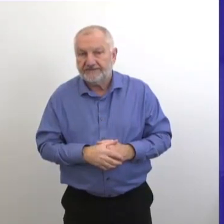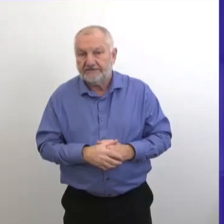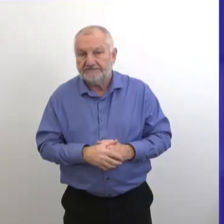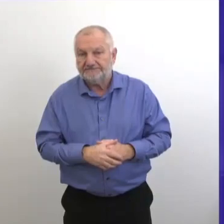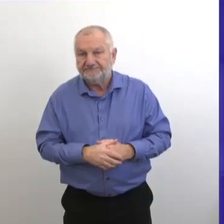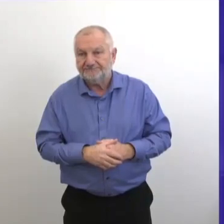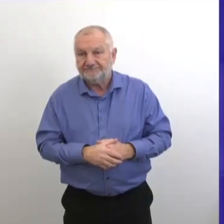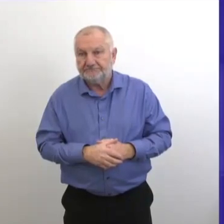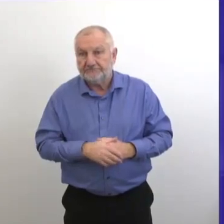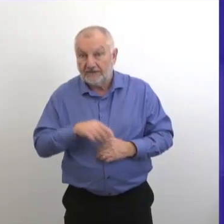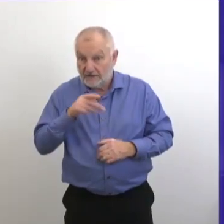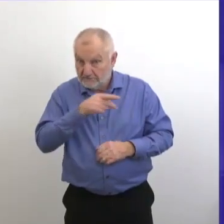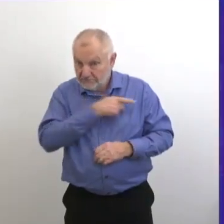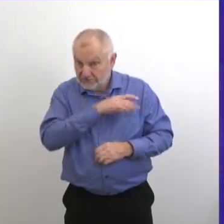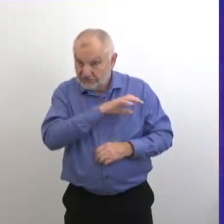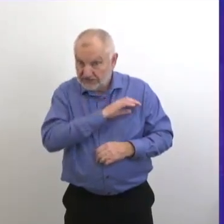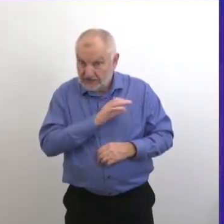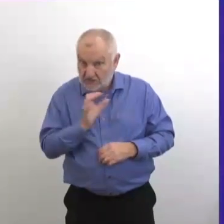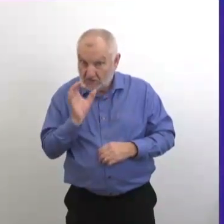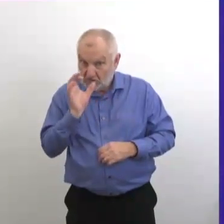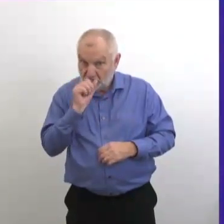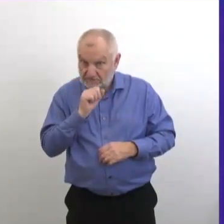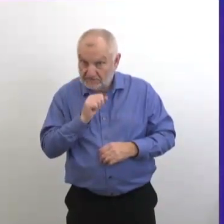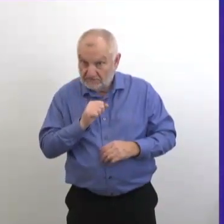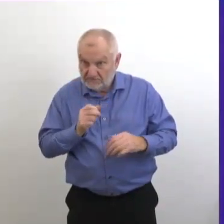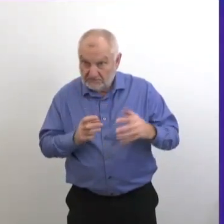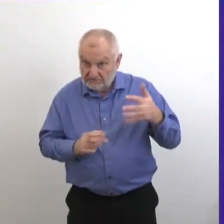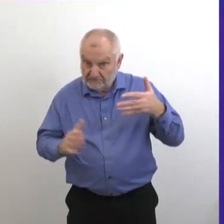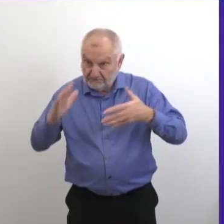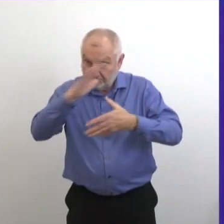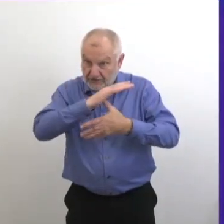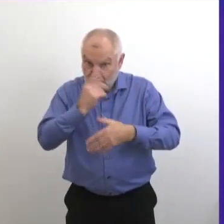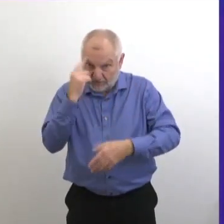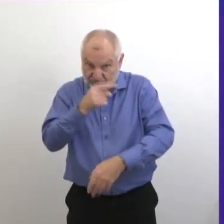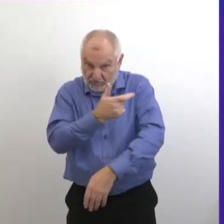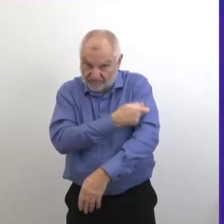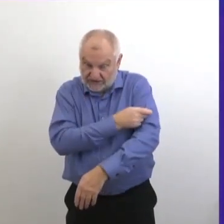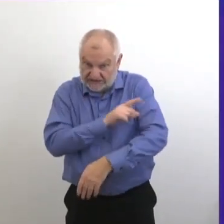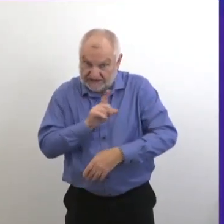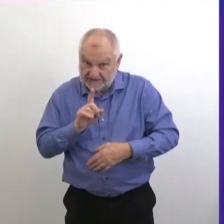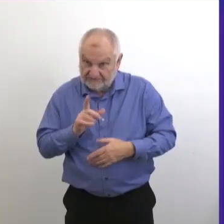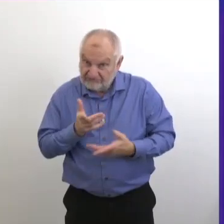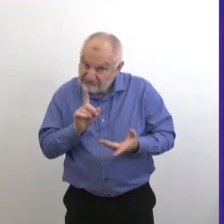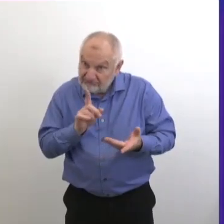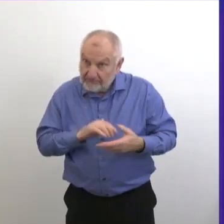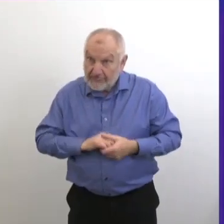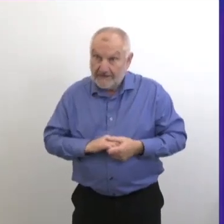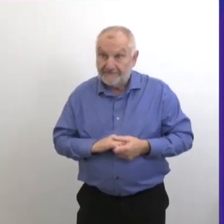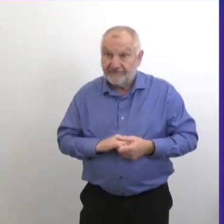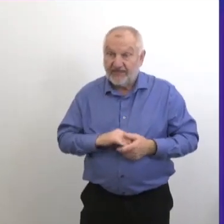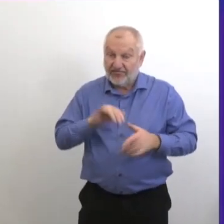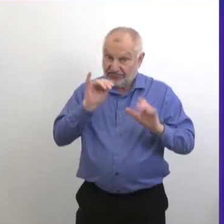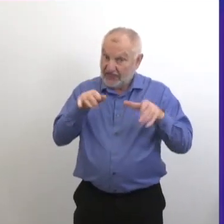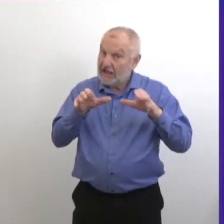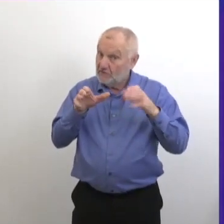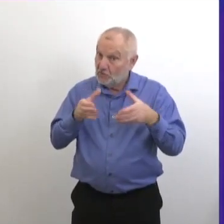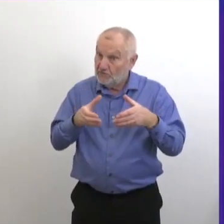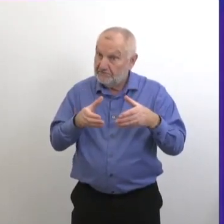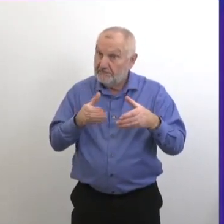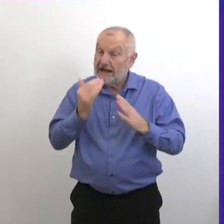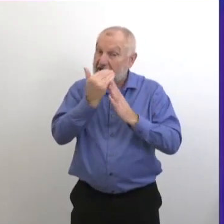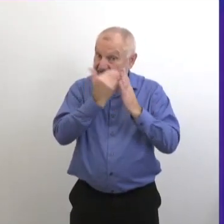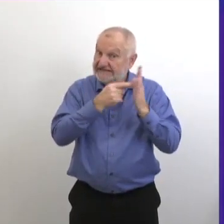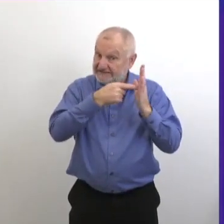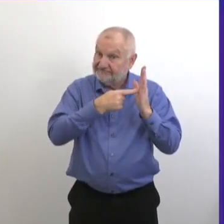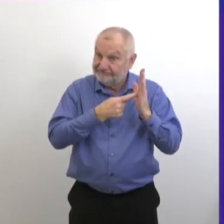Est-ce qu'on peut prendre pour acquis que les foyers de soins personnels vont être au sommet de la liste de priorités ? Certainement, ils sont répertoriés